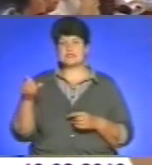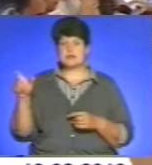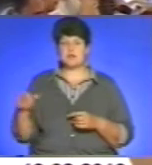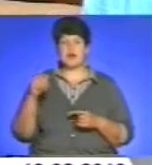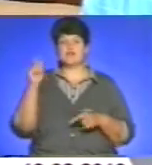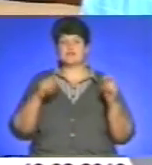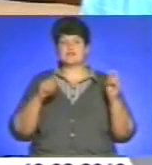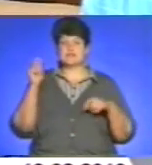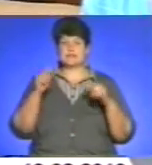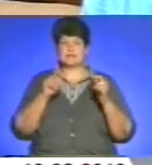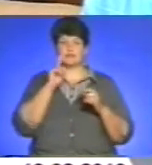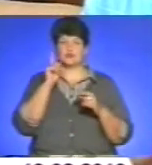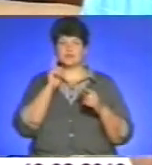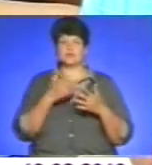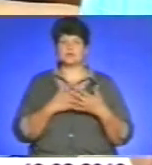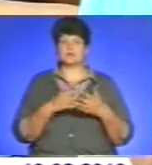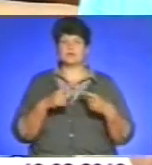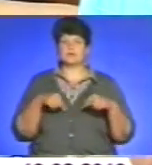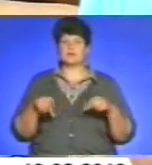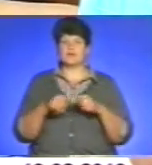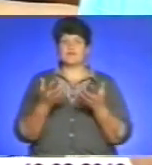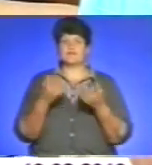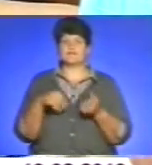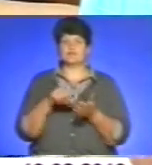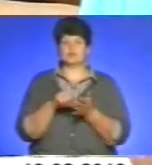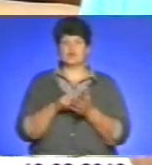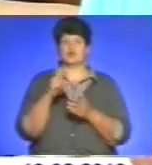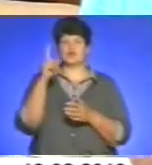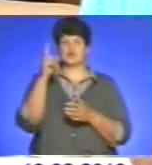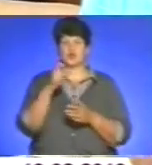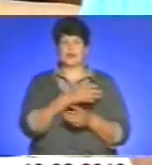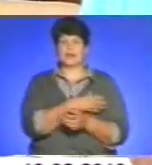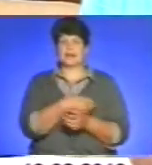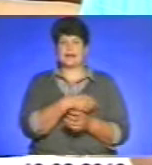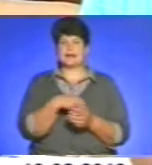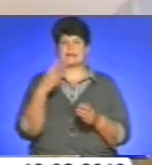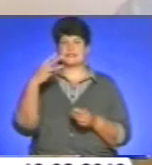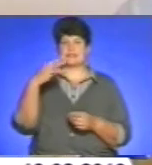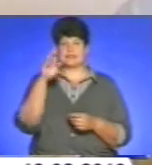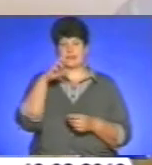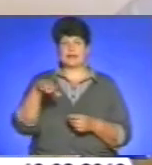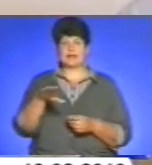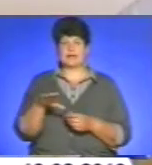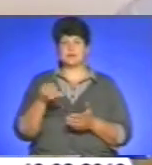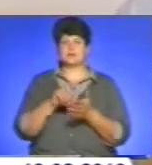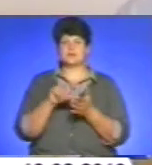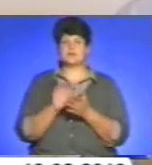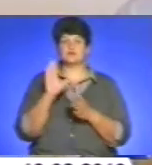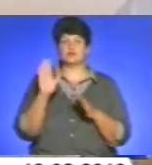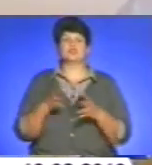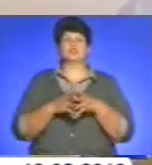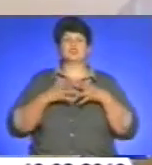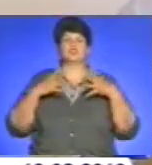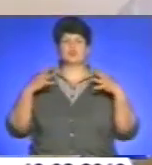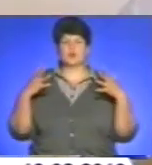конгресу українських молодіжних організацій візьмуть участь майже 100 делегатів із 30 країн. Представництво буде надзвичайно широке,